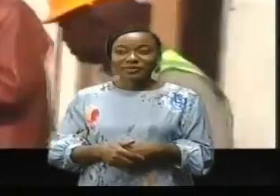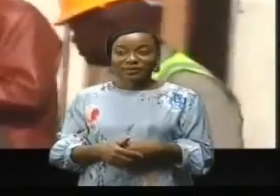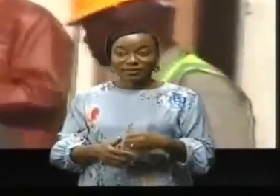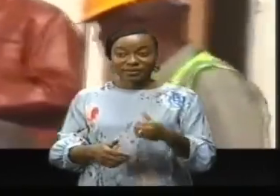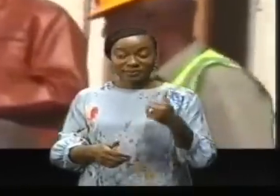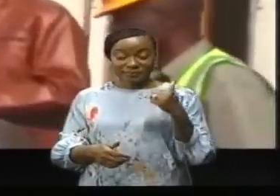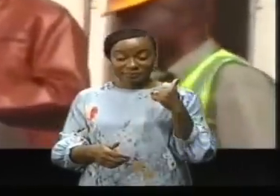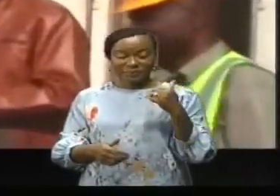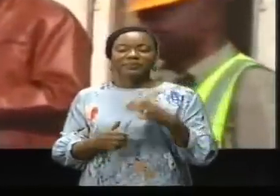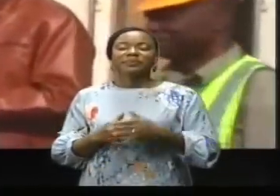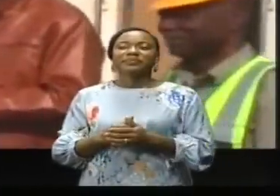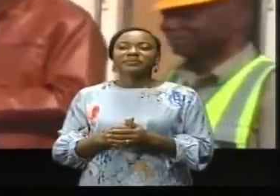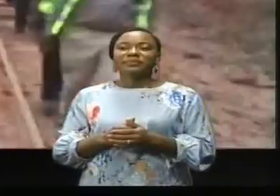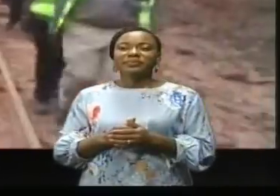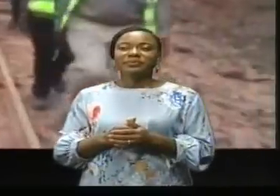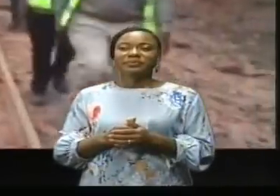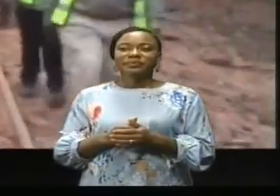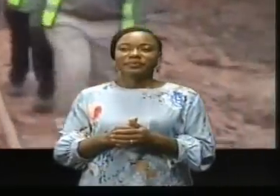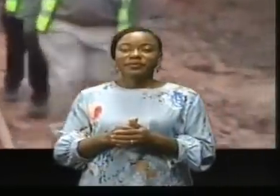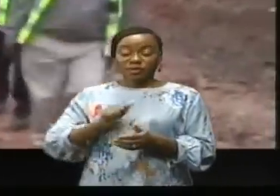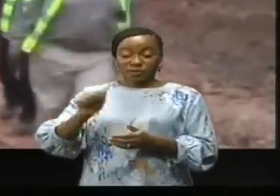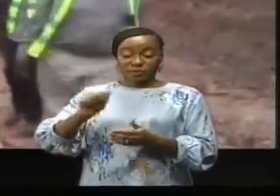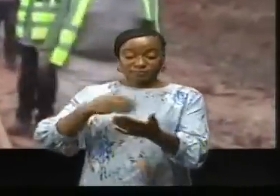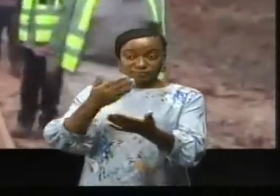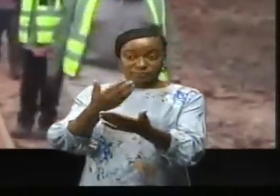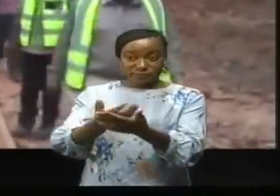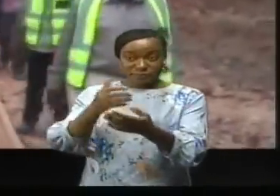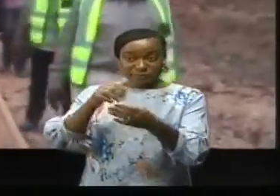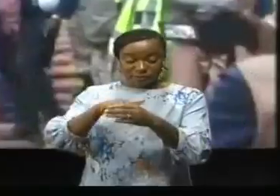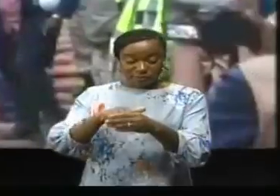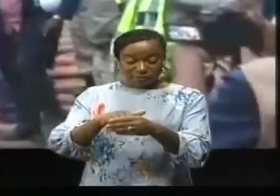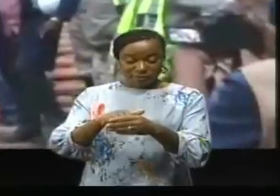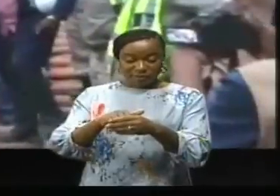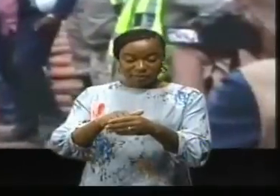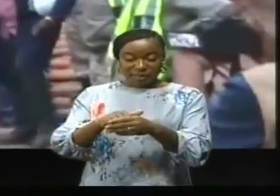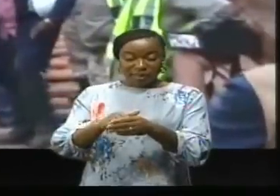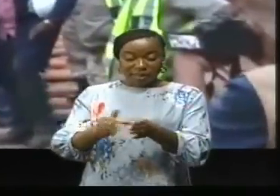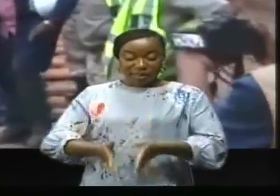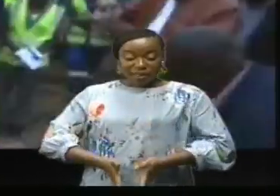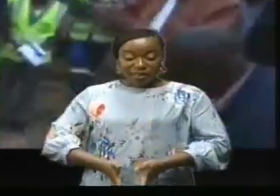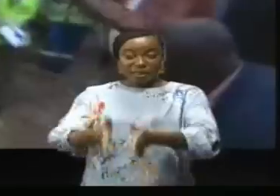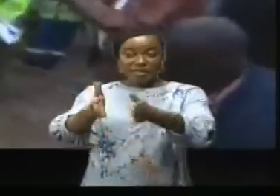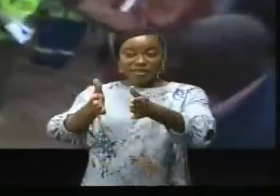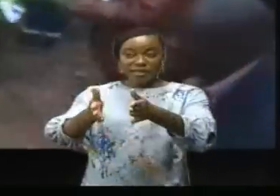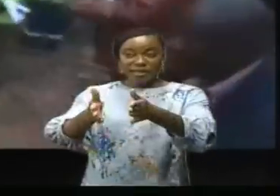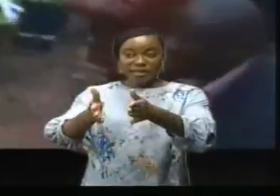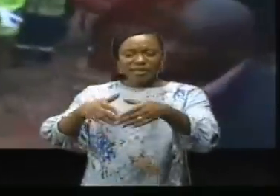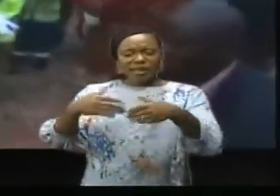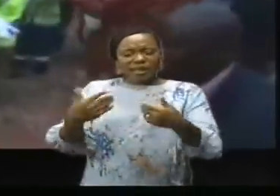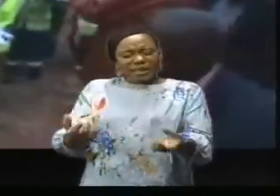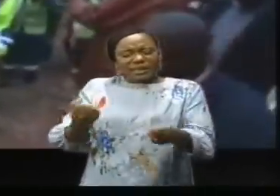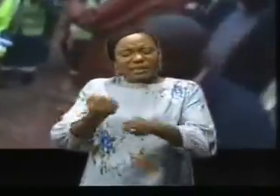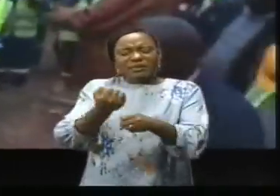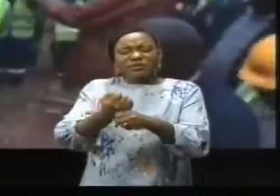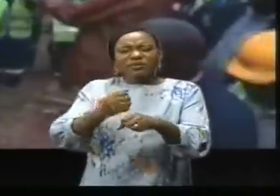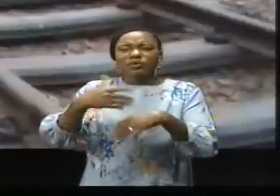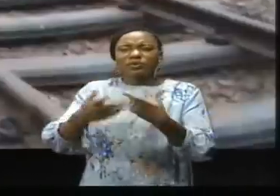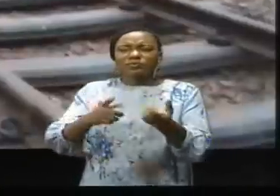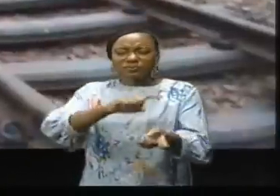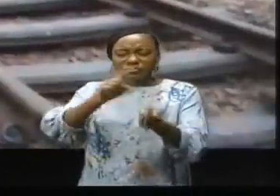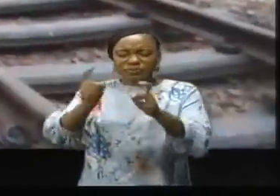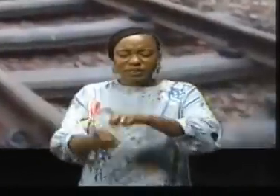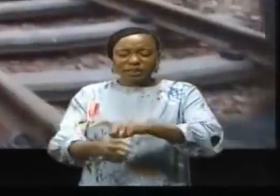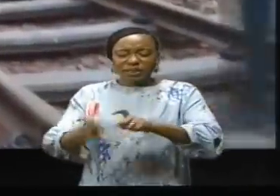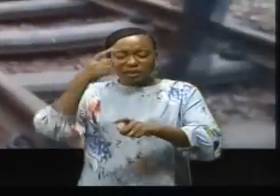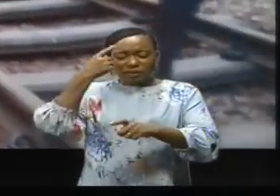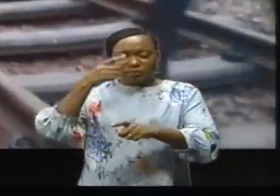Mouton de la SNCC, souhaitée nationale des chemins de fer du Congo, a permis de s'enquerrer de l'évolution des travaux du renouvellement de la